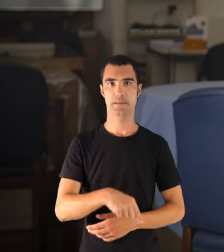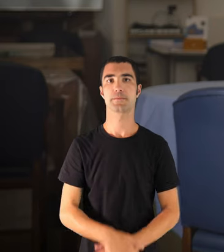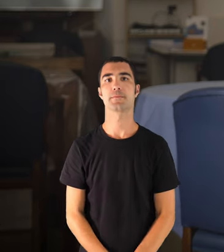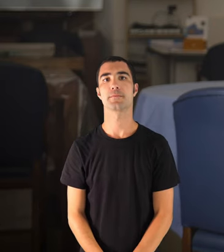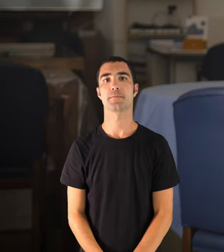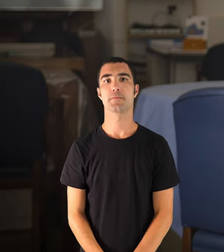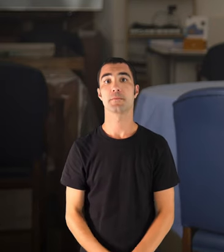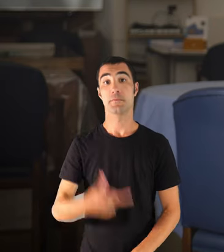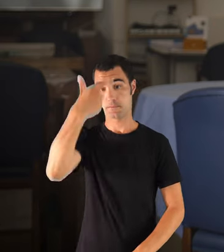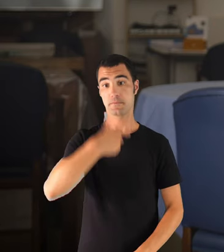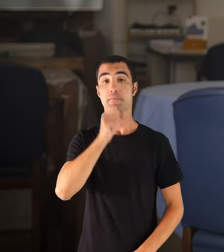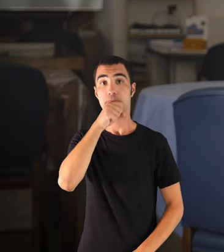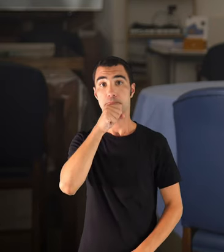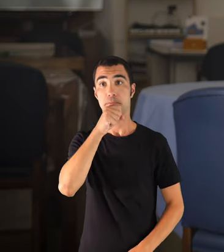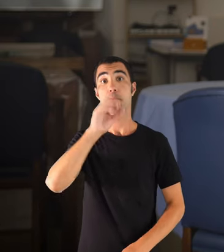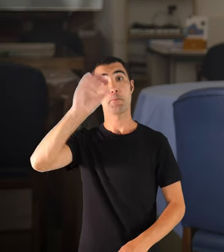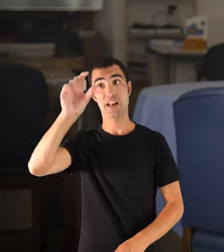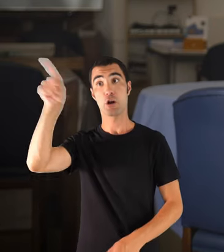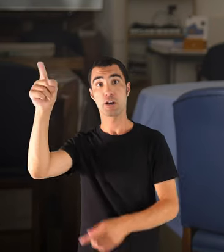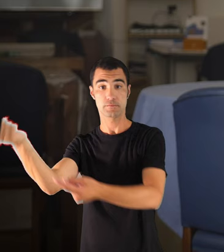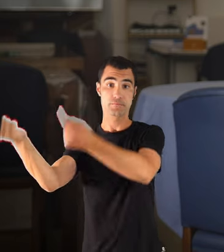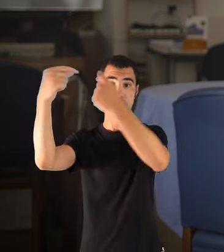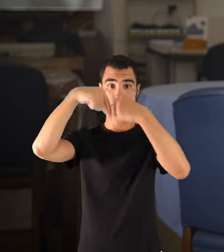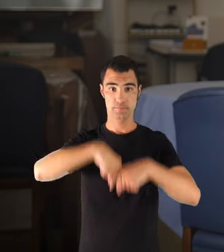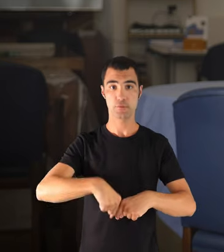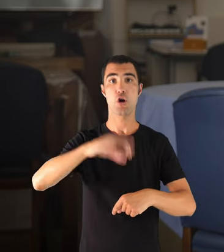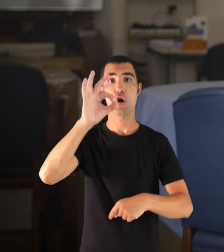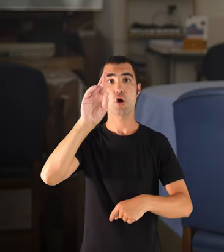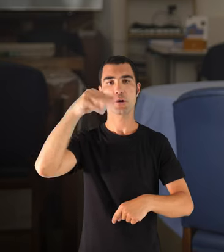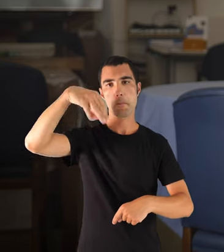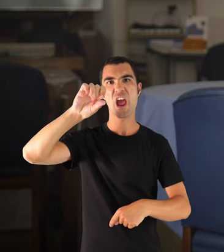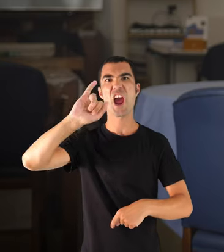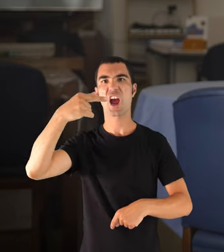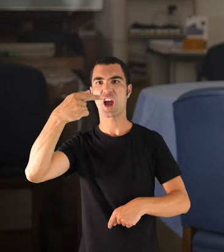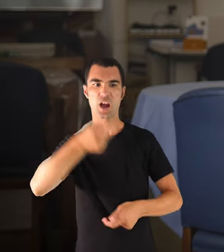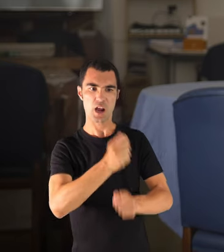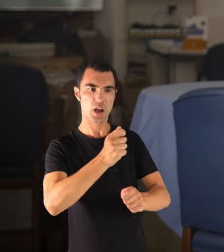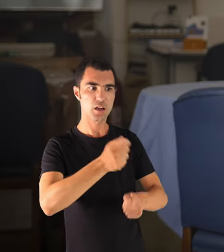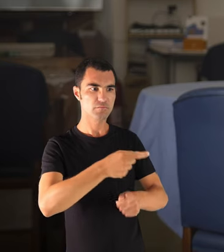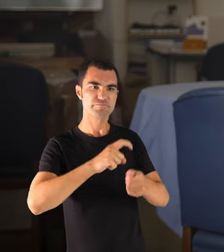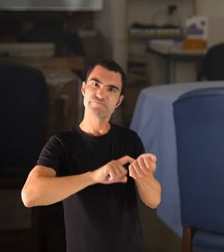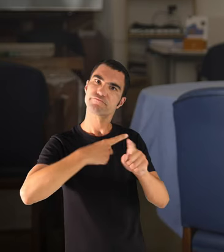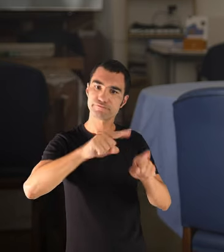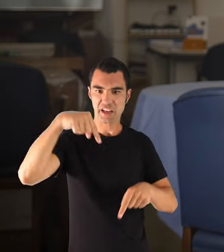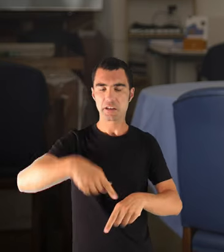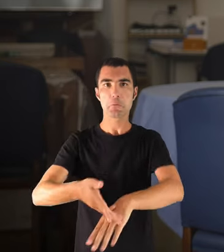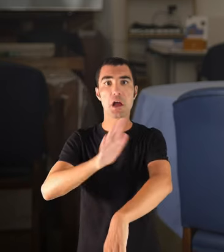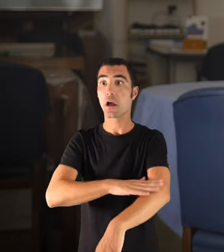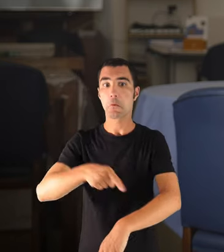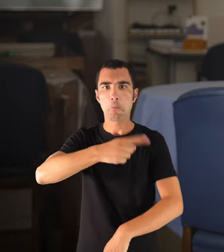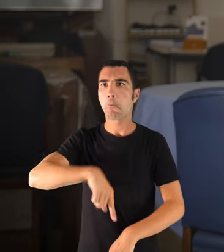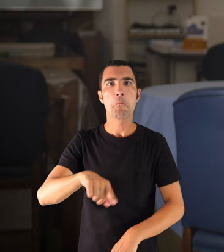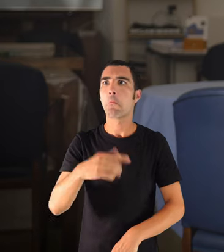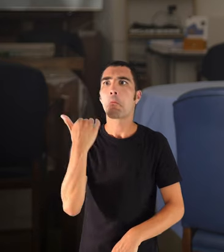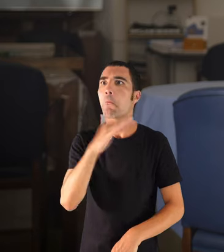I el meu predí de Menorca va dur molt d'homeig cap aquí, que aquí jo crec que a Mallorca, sovint encara no se coneixia,